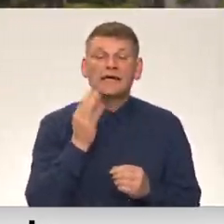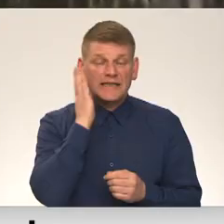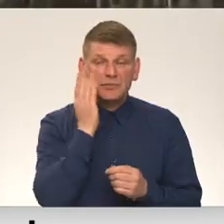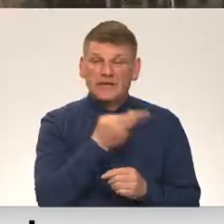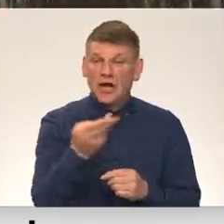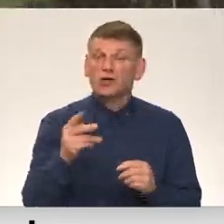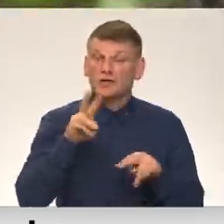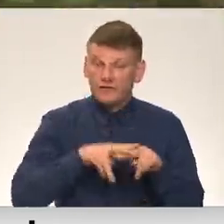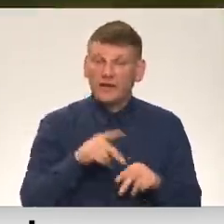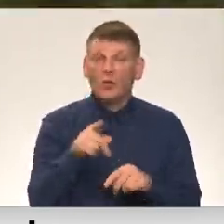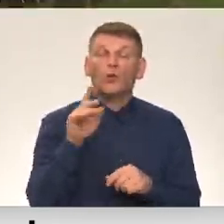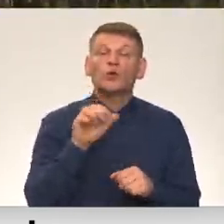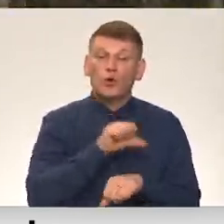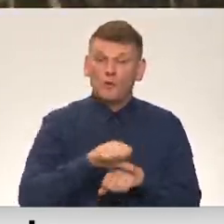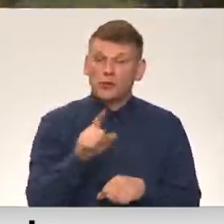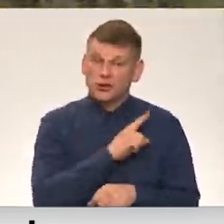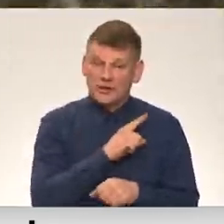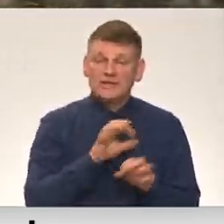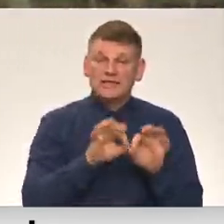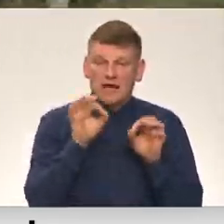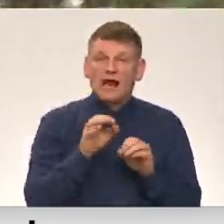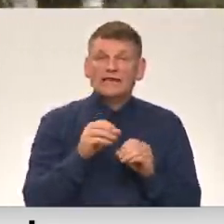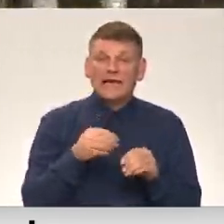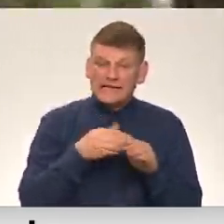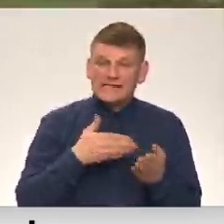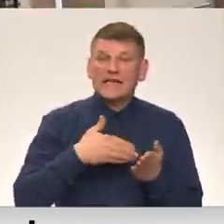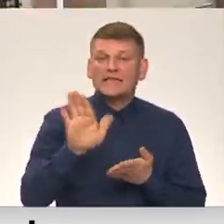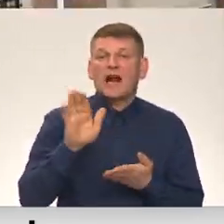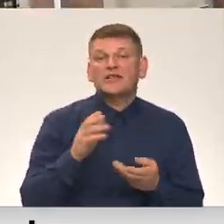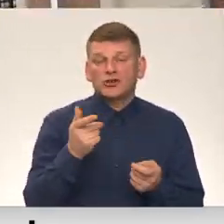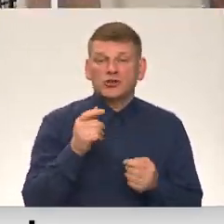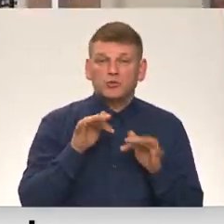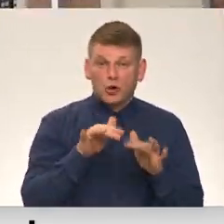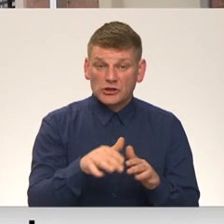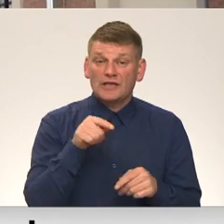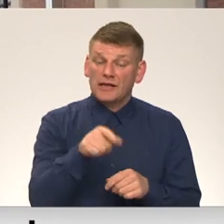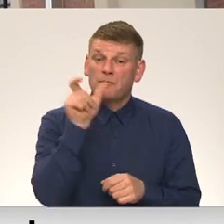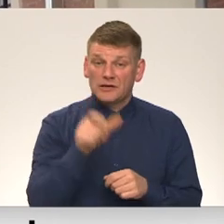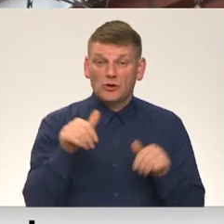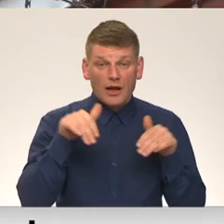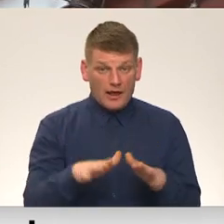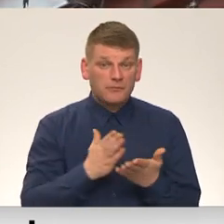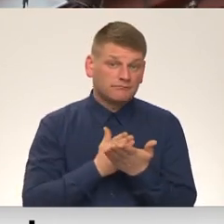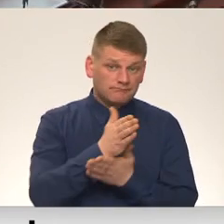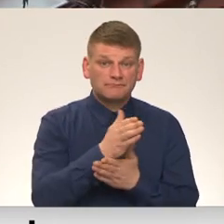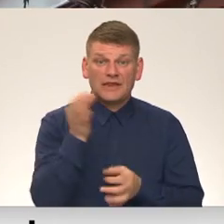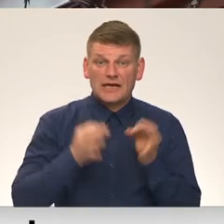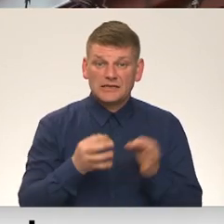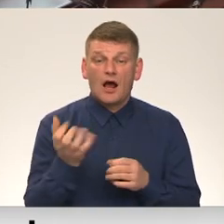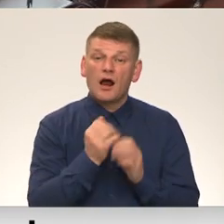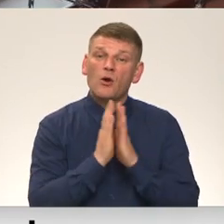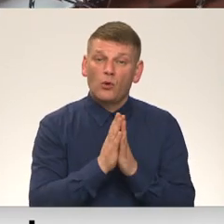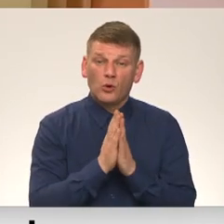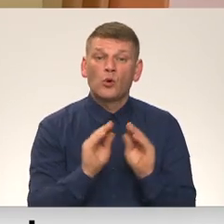centru un valsts robežsardze sāka izraidīšanas procedūru. Taču tad personas lēma vērties tiesā, ar